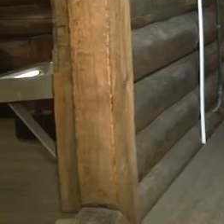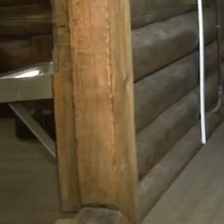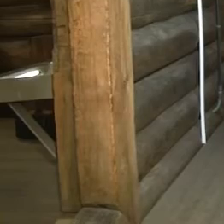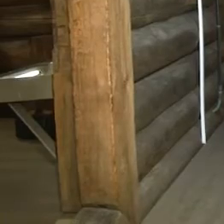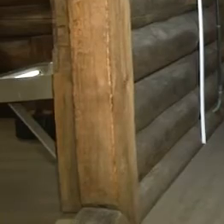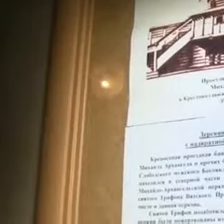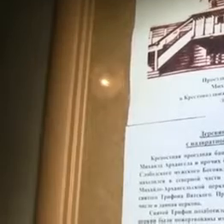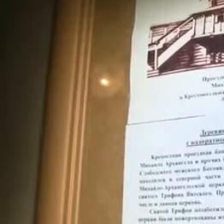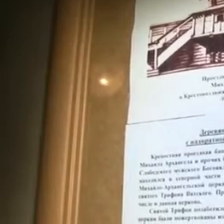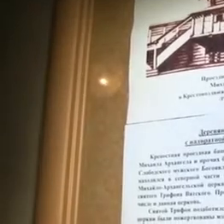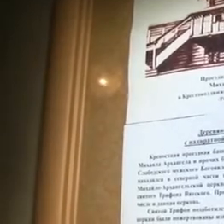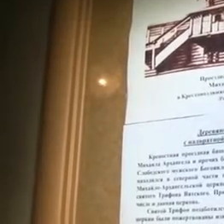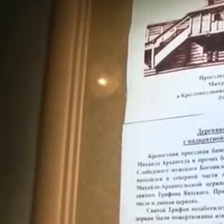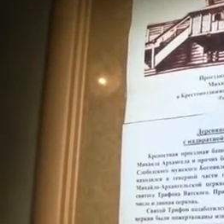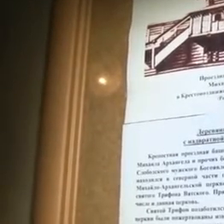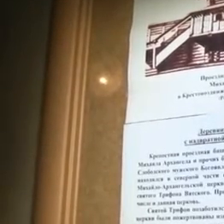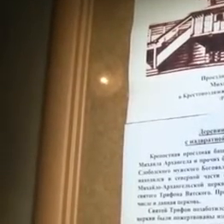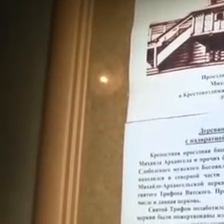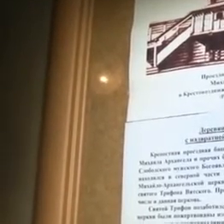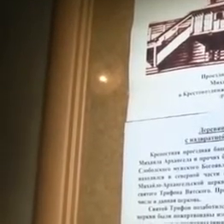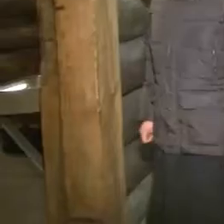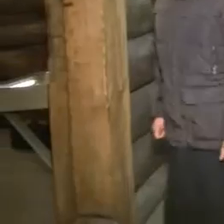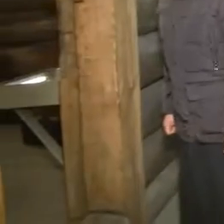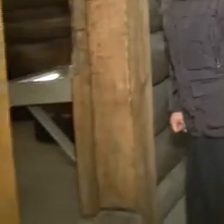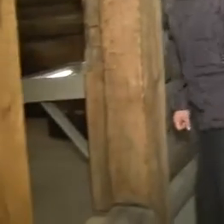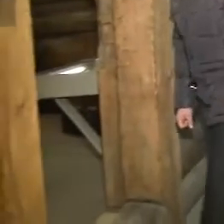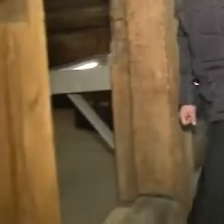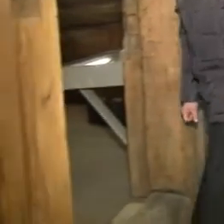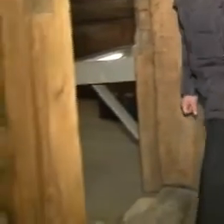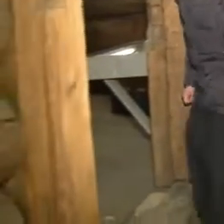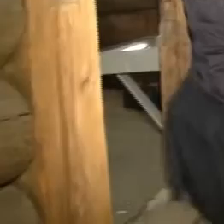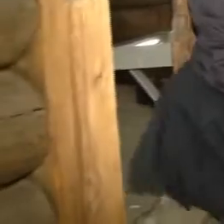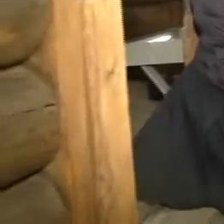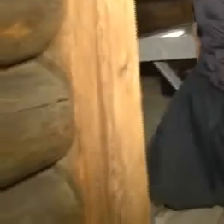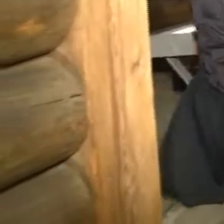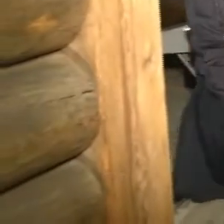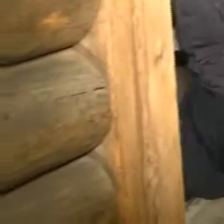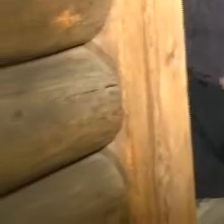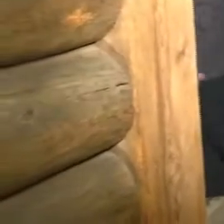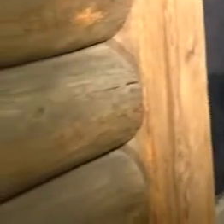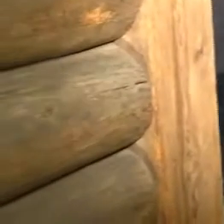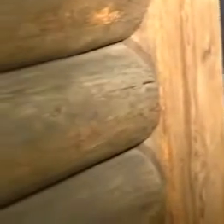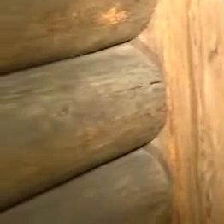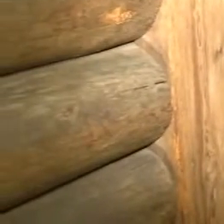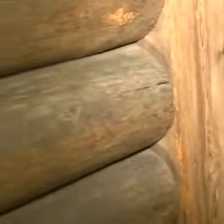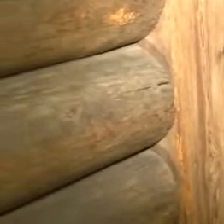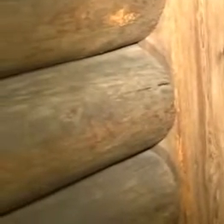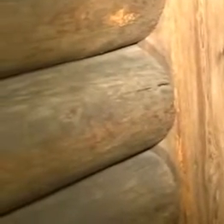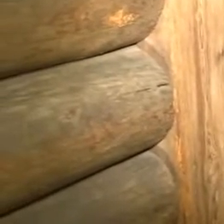к вере и к Богу.